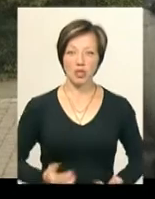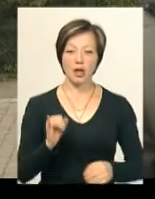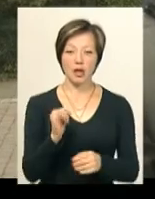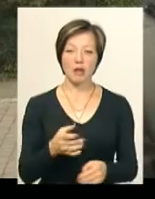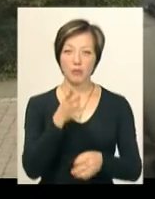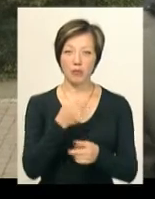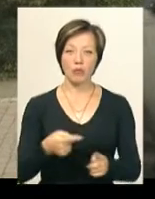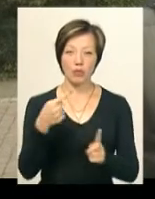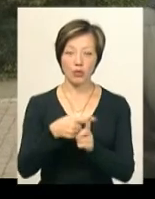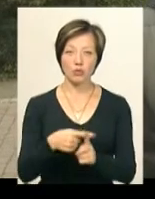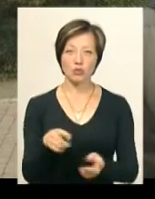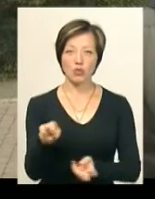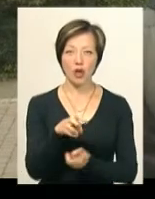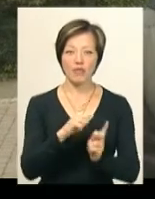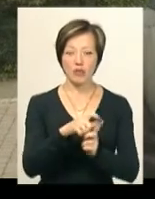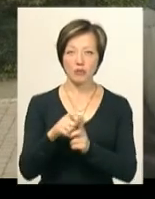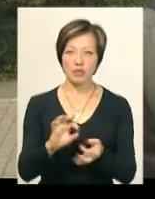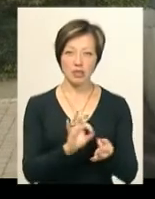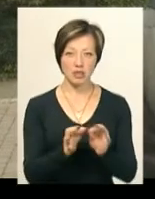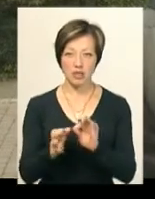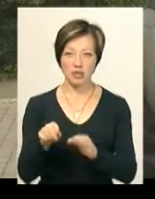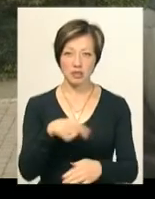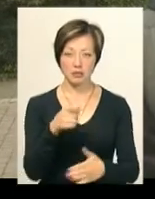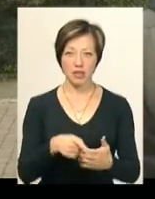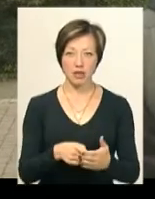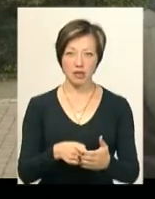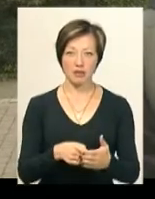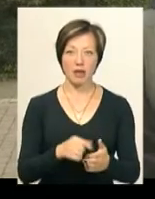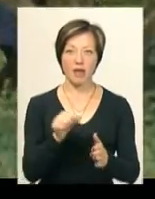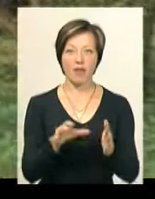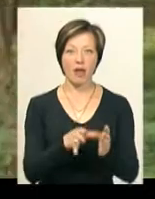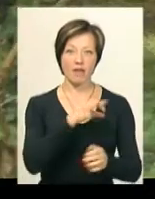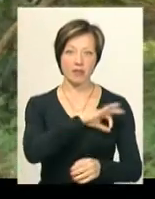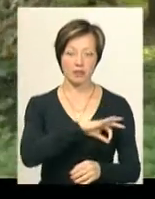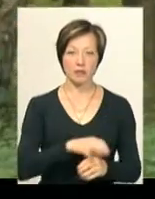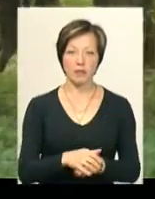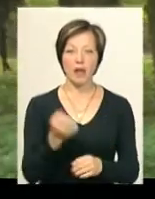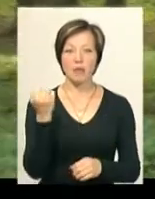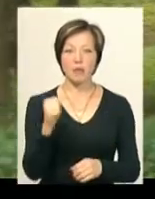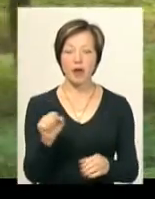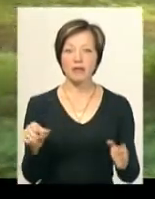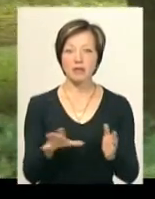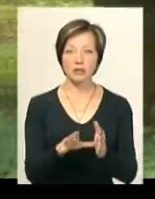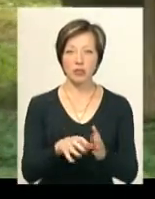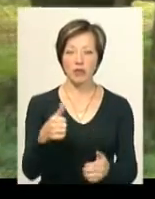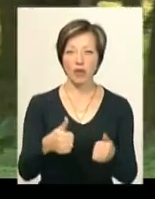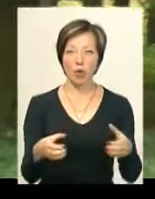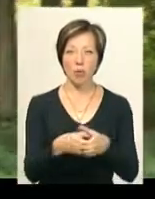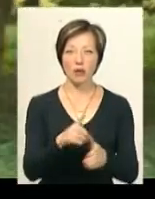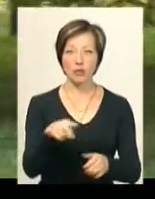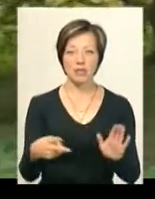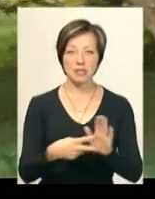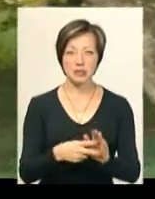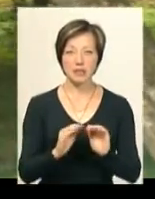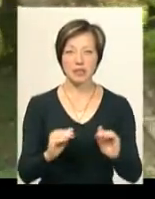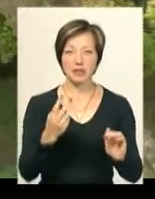шукають відповіді на складні питання енергоефективності. Перемогла ж в енергетичному квесті команда номер 7 –